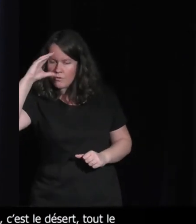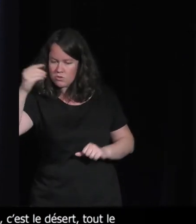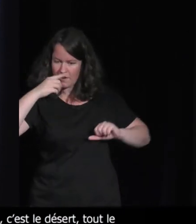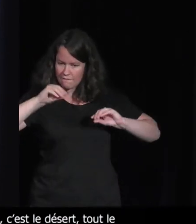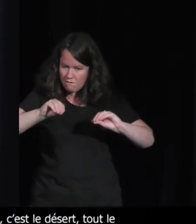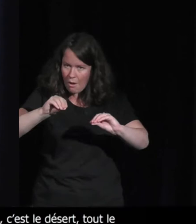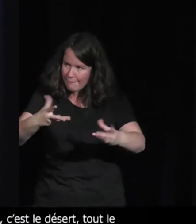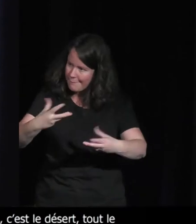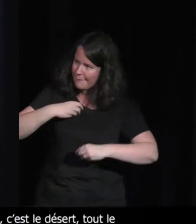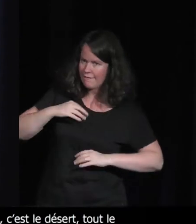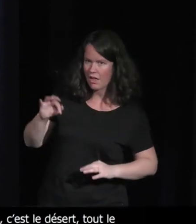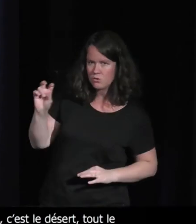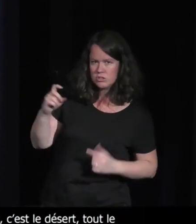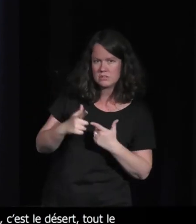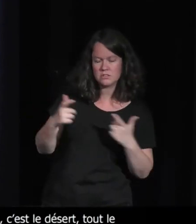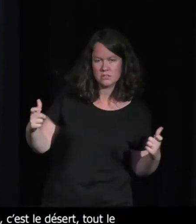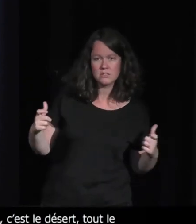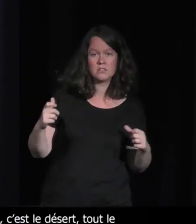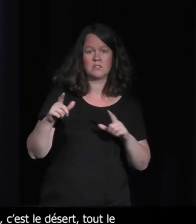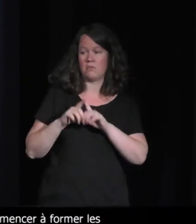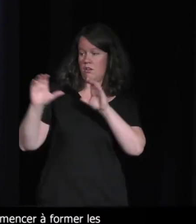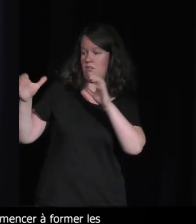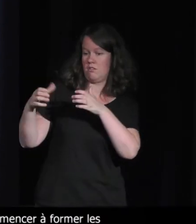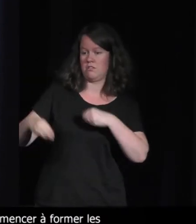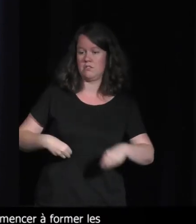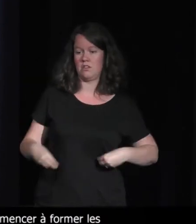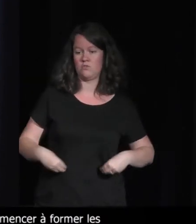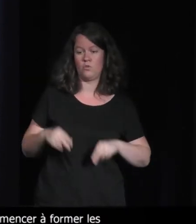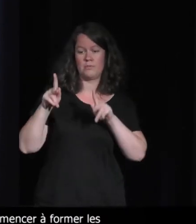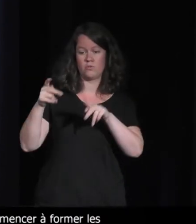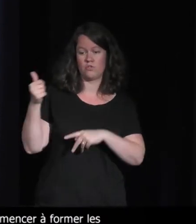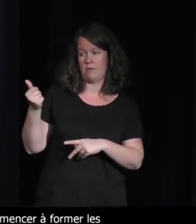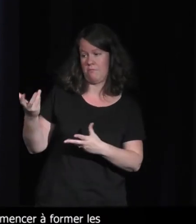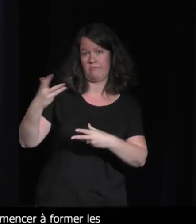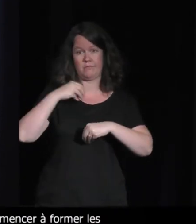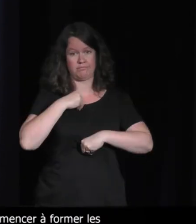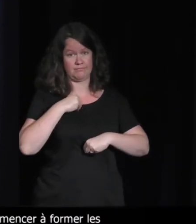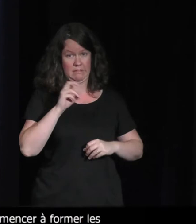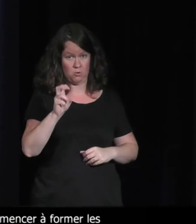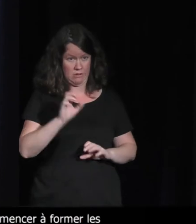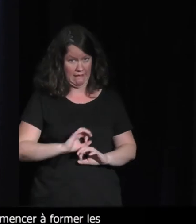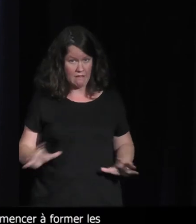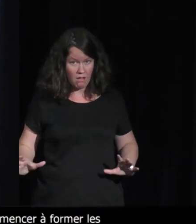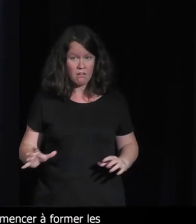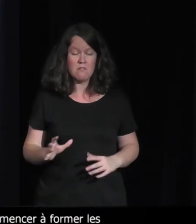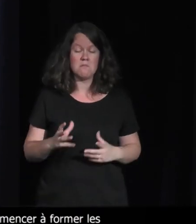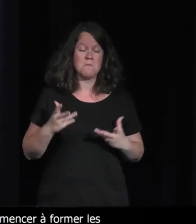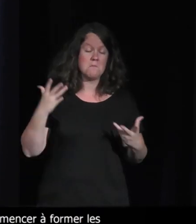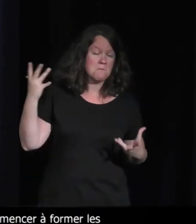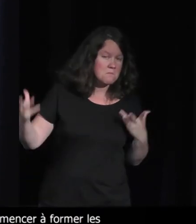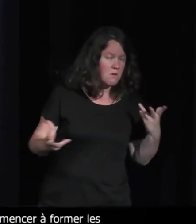Et les directions pédagogiques ne sont pas forcément, elles, formées non plus. Et il y a un peu le paradigme des écoles